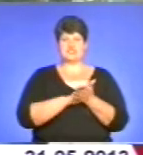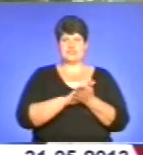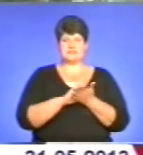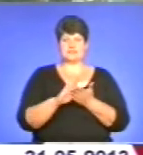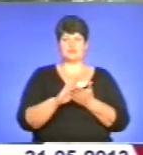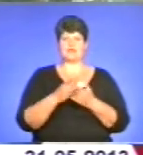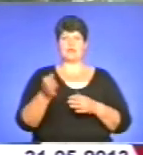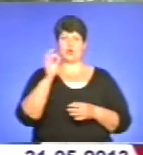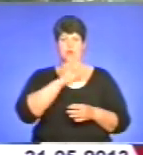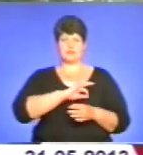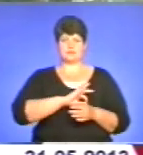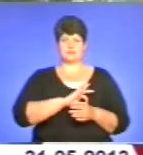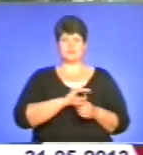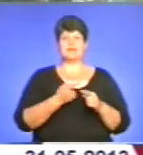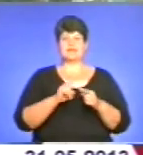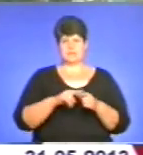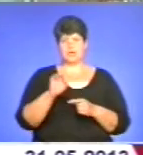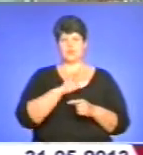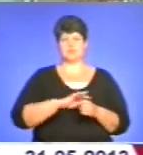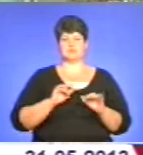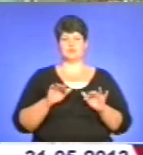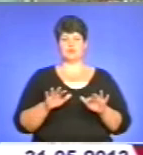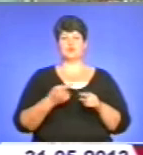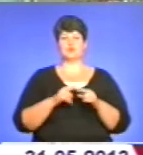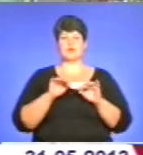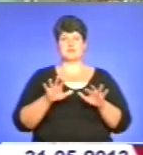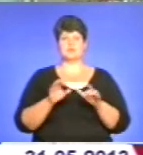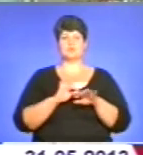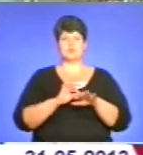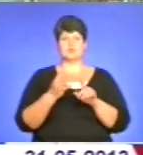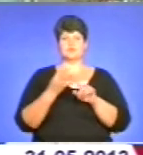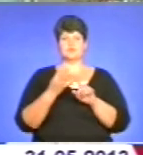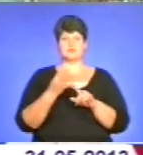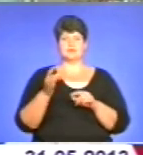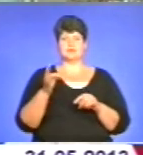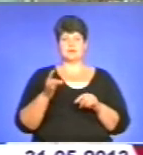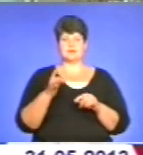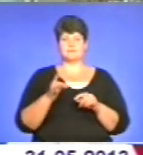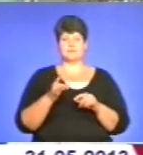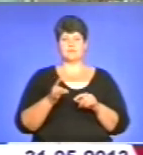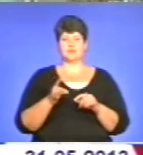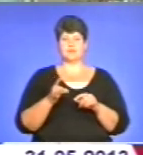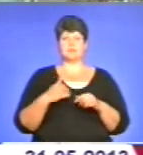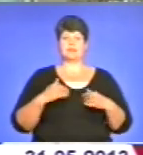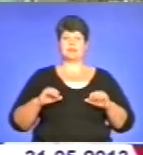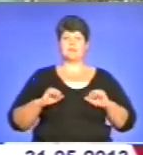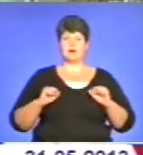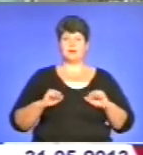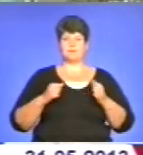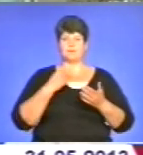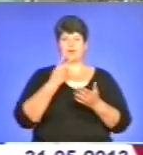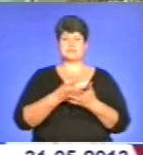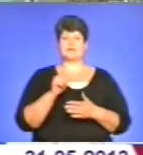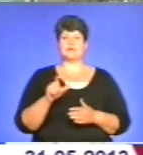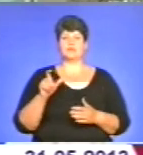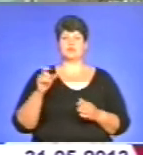є корисною. Взагалі, це є дуже корисна процедура. Цю акцію ми проводимо вже в четверте. Цю акцію ми намагаємося показати людям,